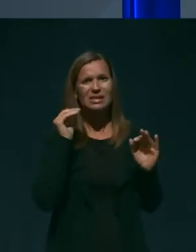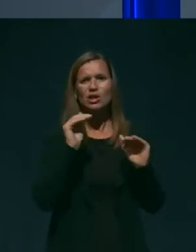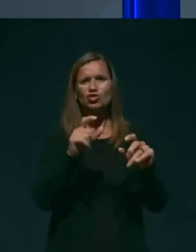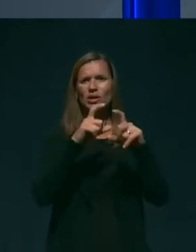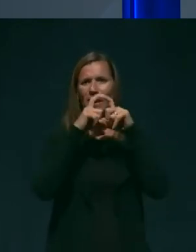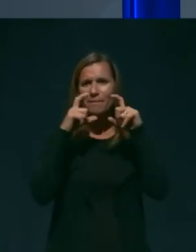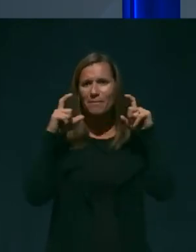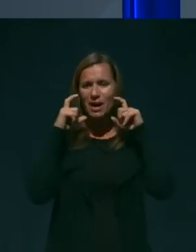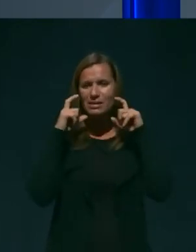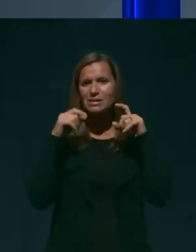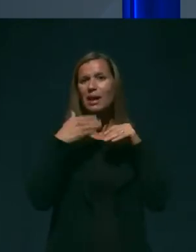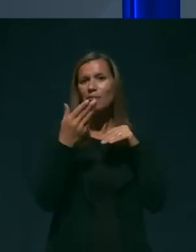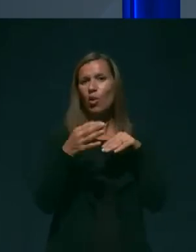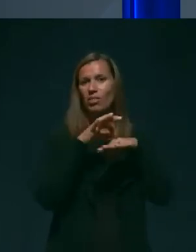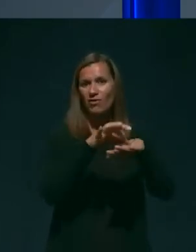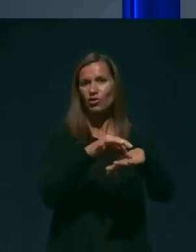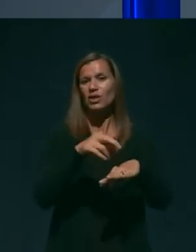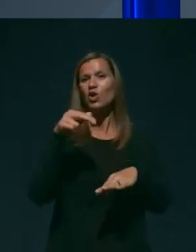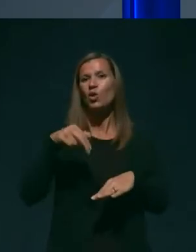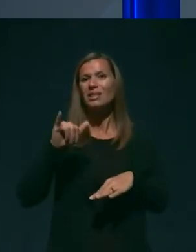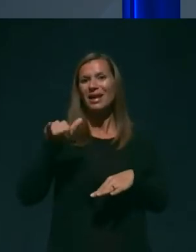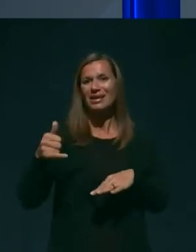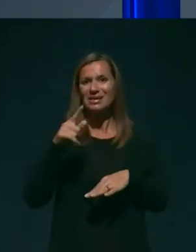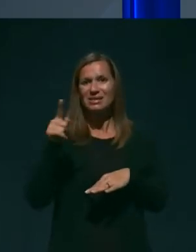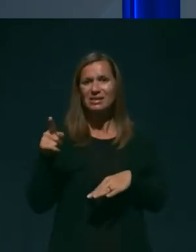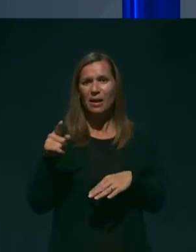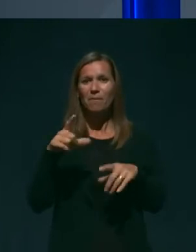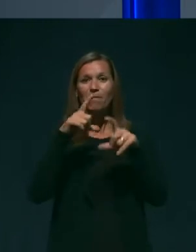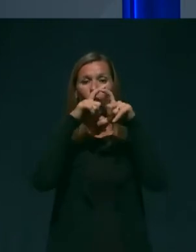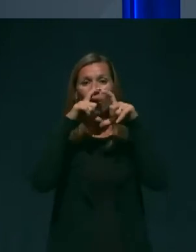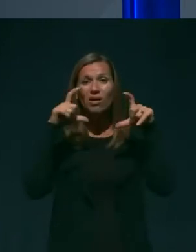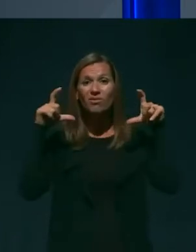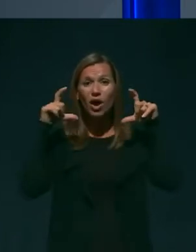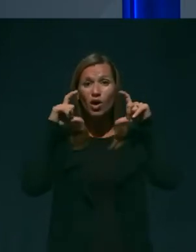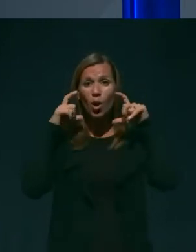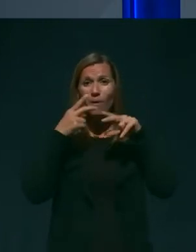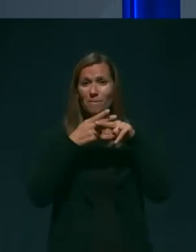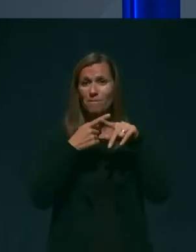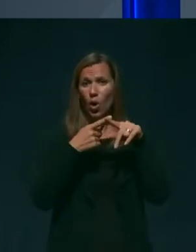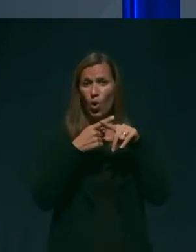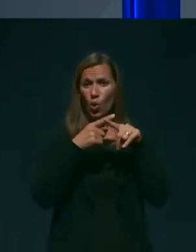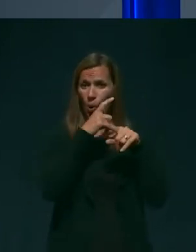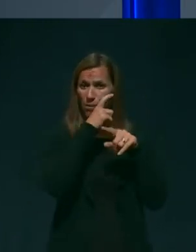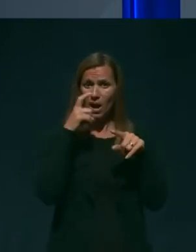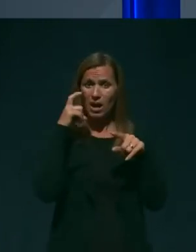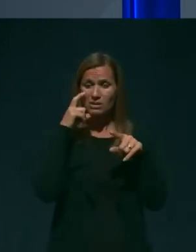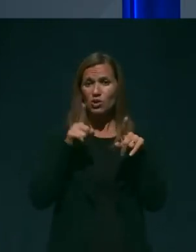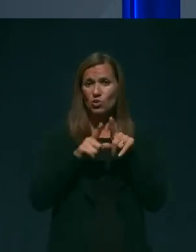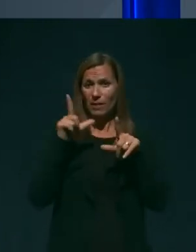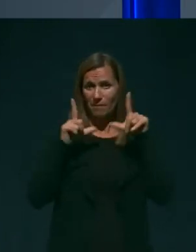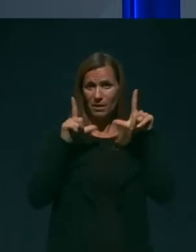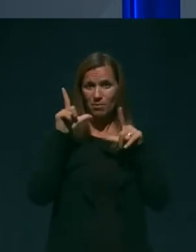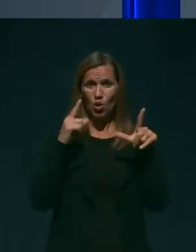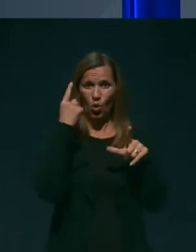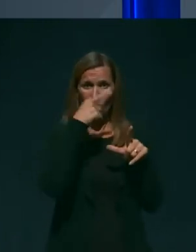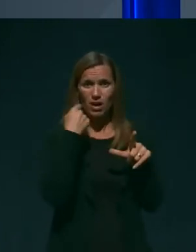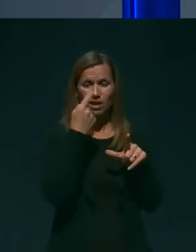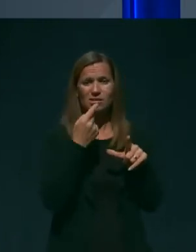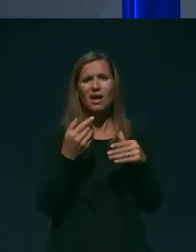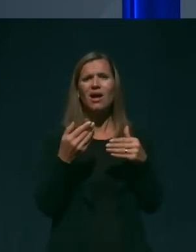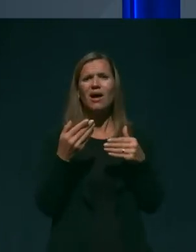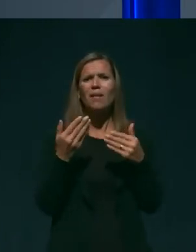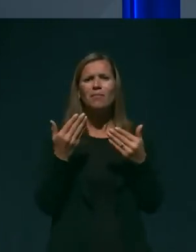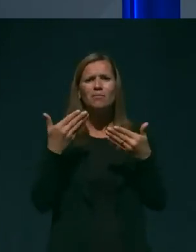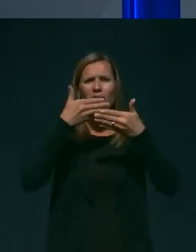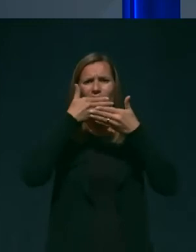navodilju NIEZ prekrivajo polovico obraza in s tem mimiko obraza. Prekrivajo ustnice, kar